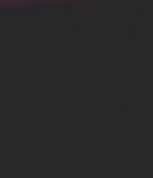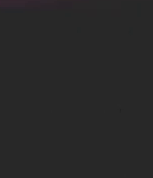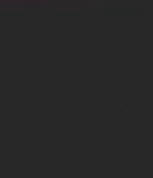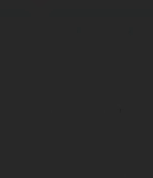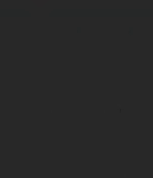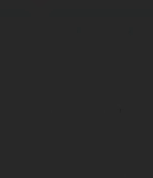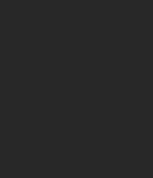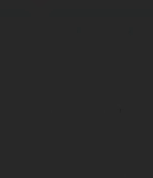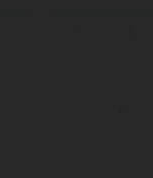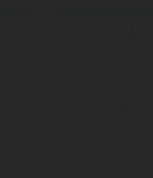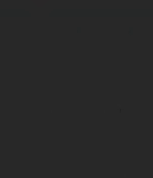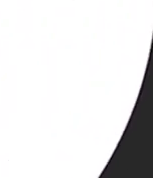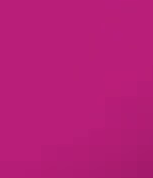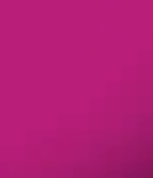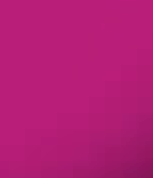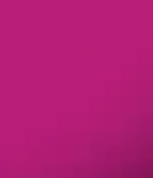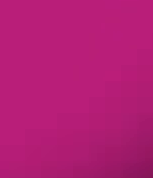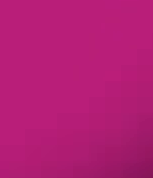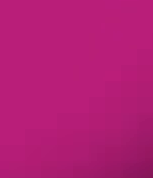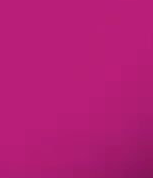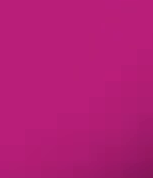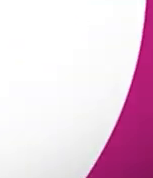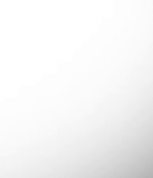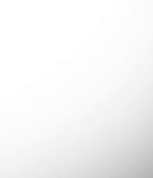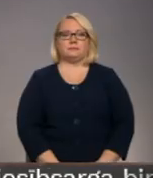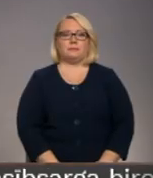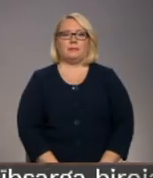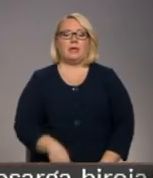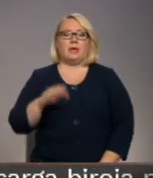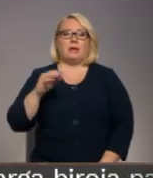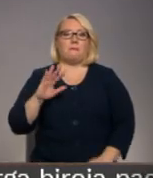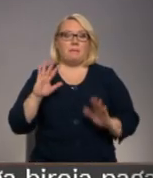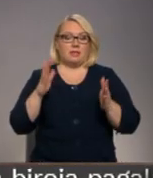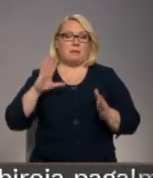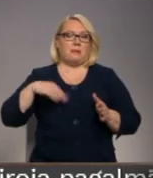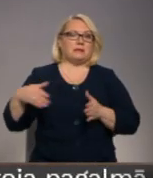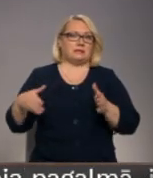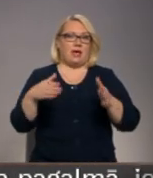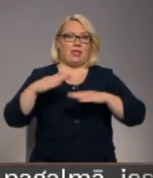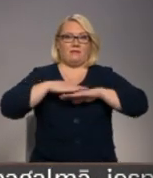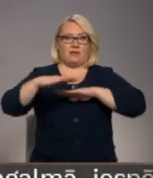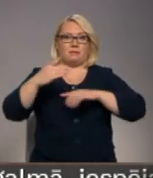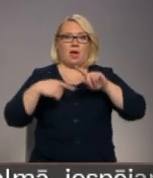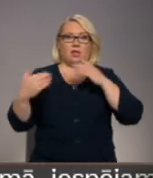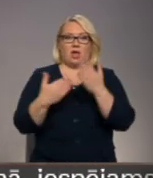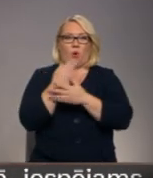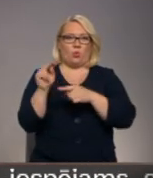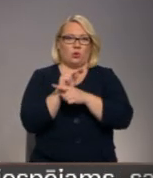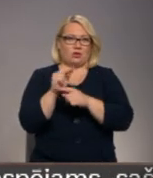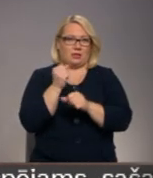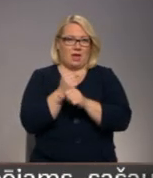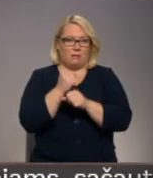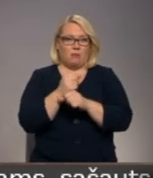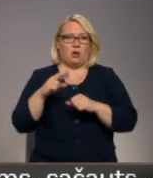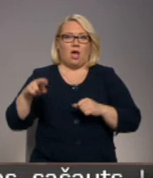Re! Viss ēters ir te! Tikmēr pēc ceļa virsmes atjaunošanas darbiem uz